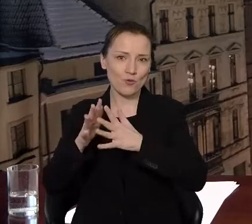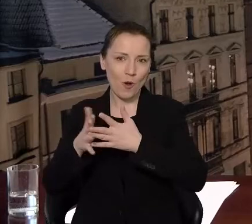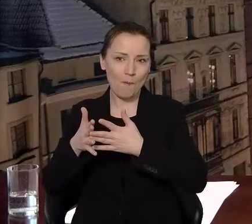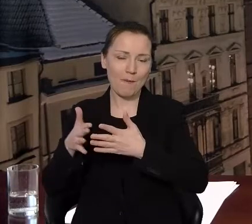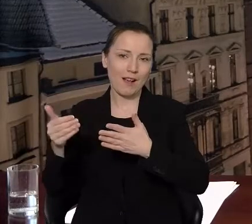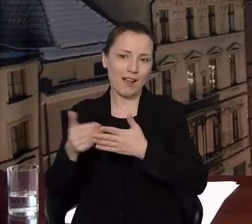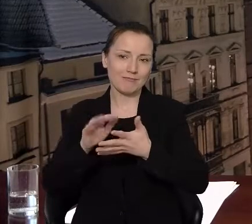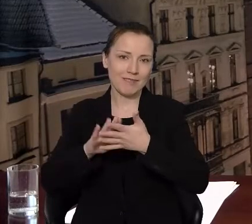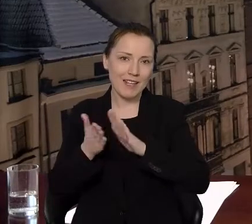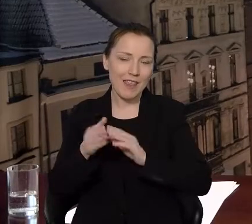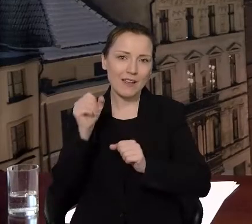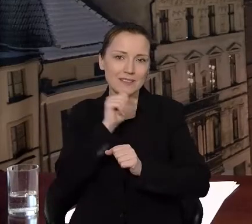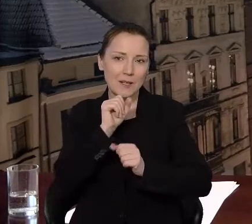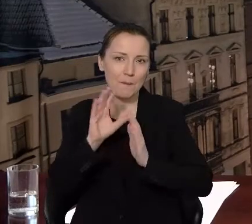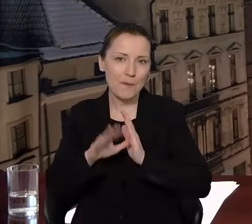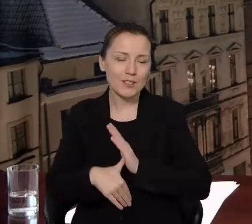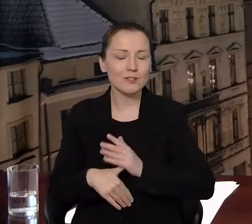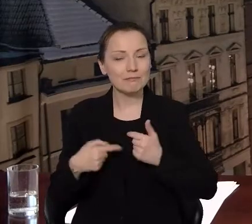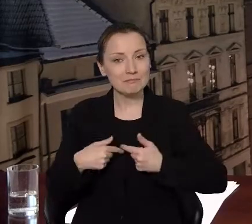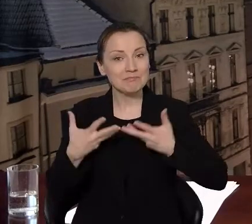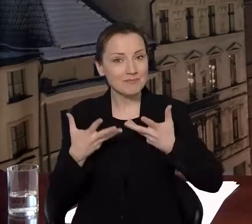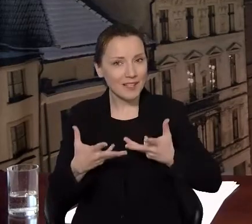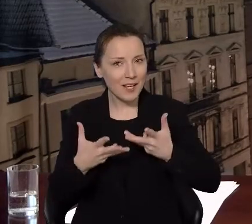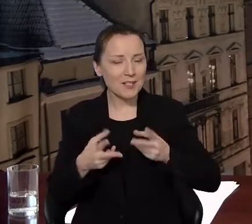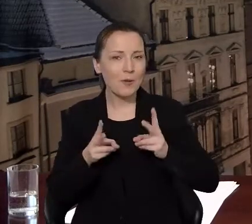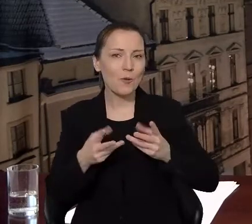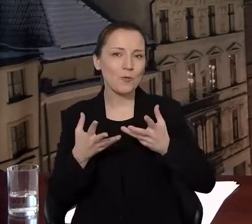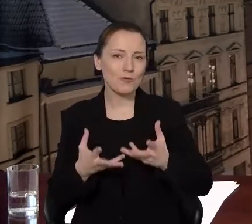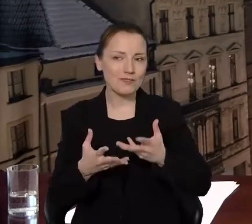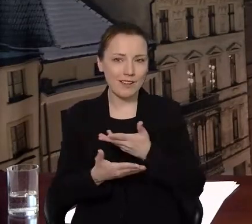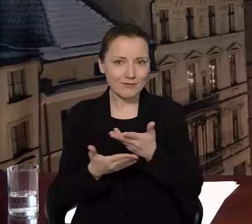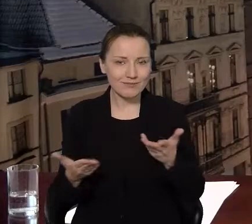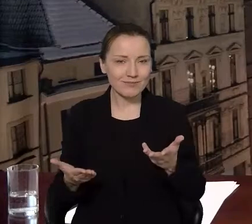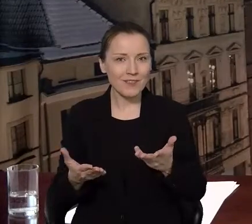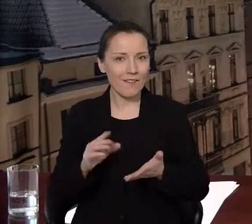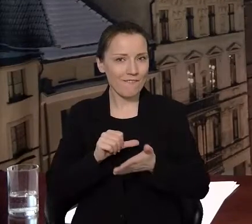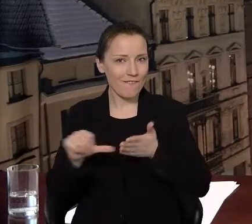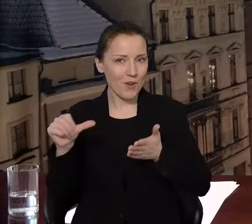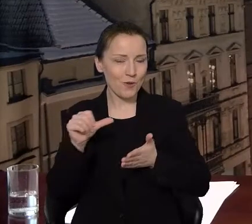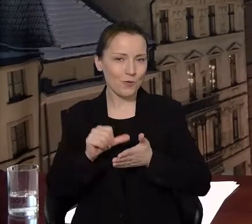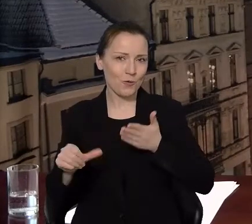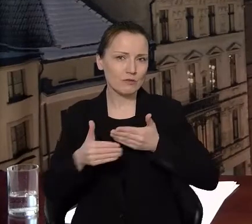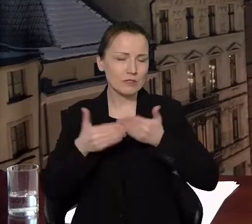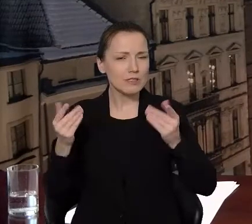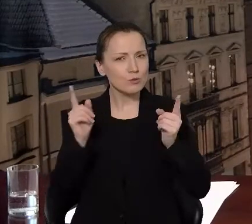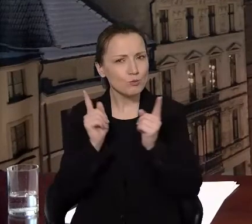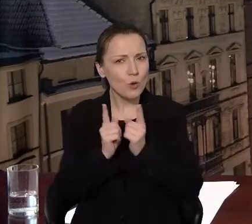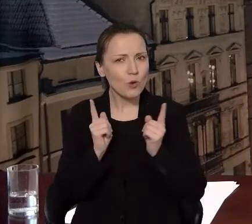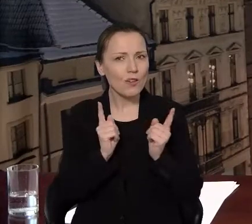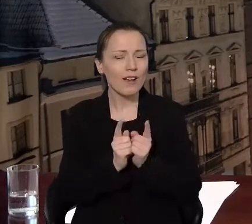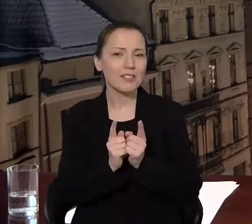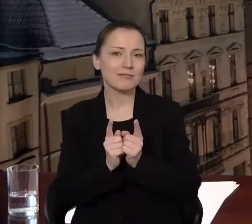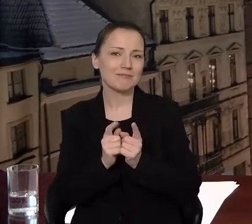Staromiejskim. A więc zachęcam tych, którzy chcą w ten wyjątkowy dzień spotkać się